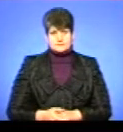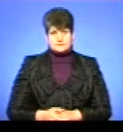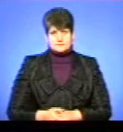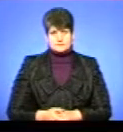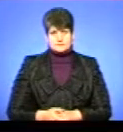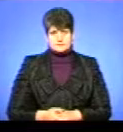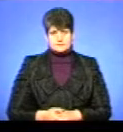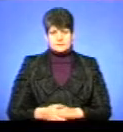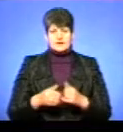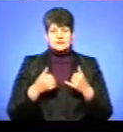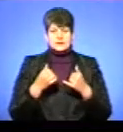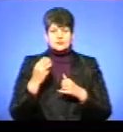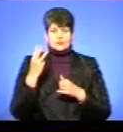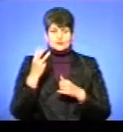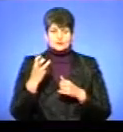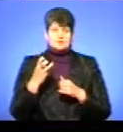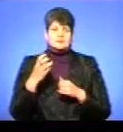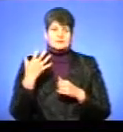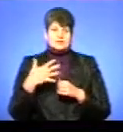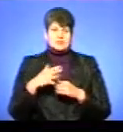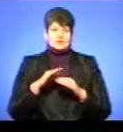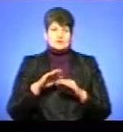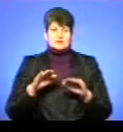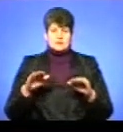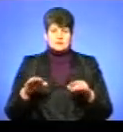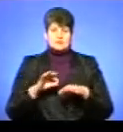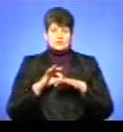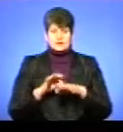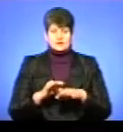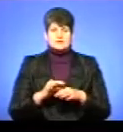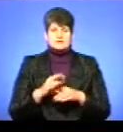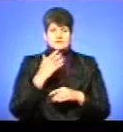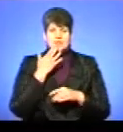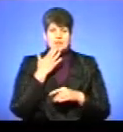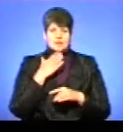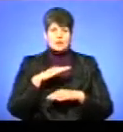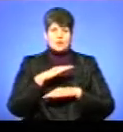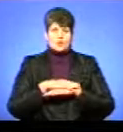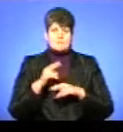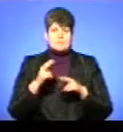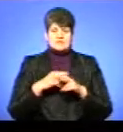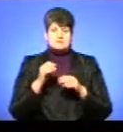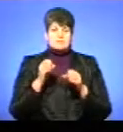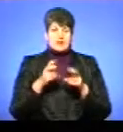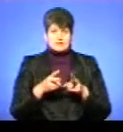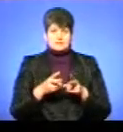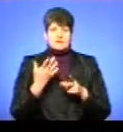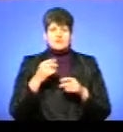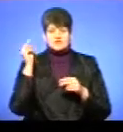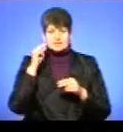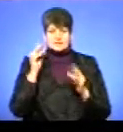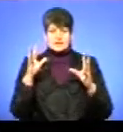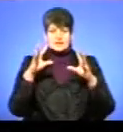Для 350 учнів тернопільські рятувальники провели національний урок безпеки. Ми навчилися загашувати